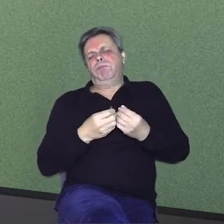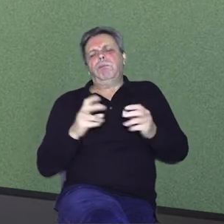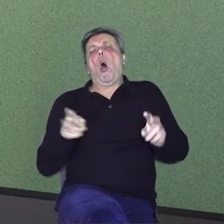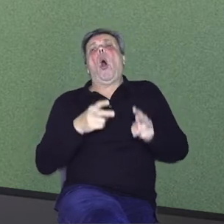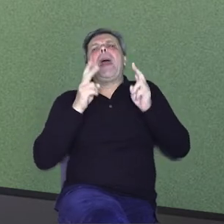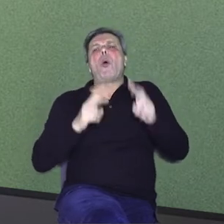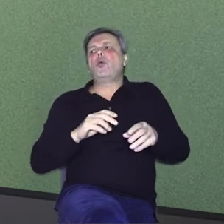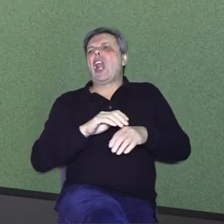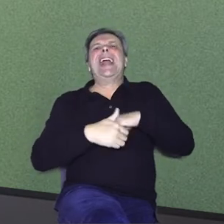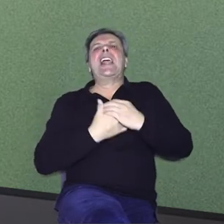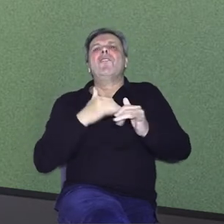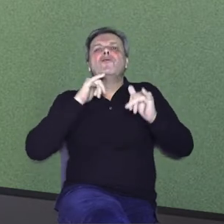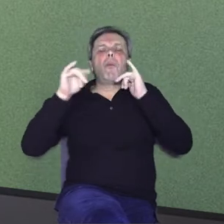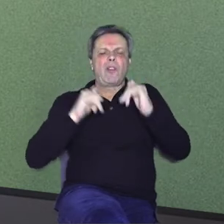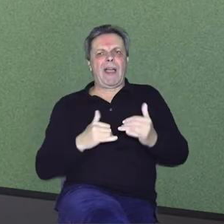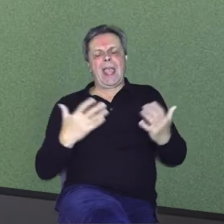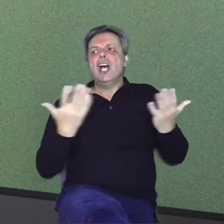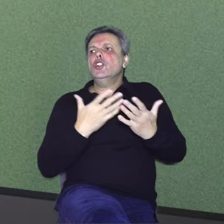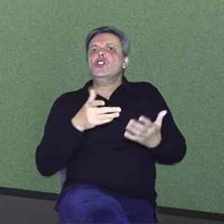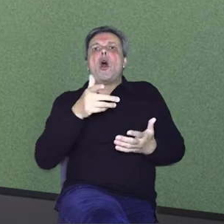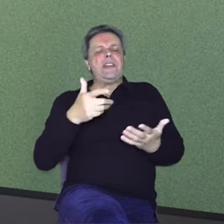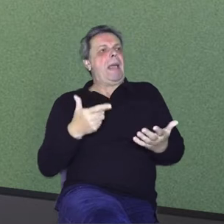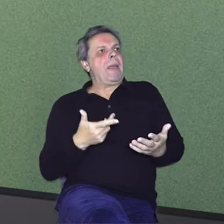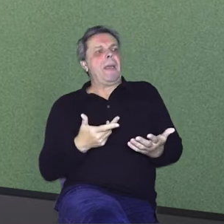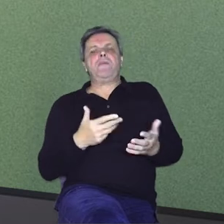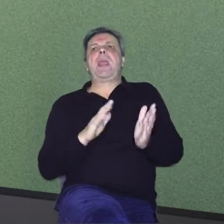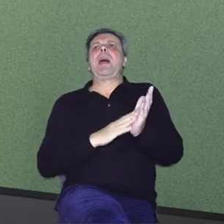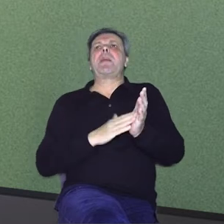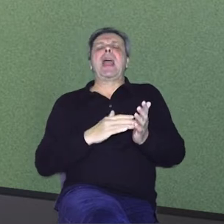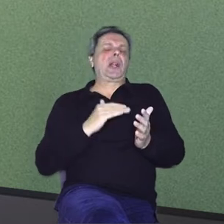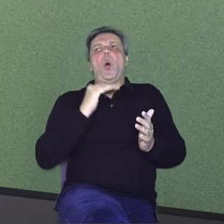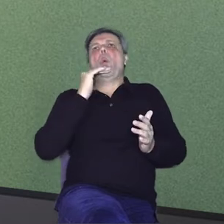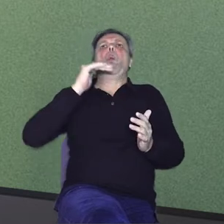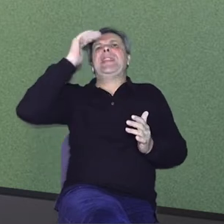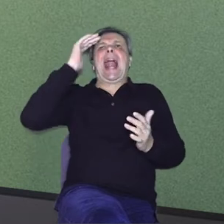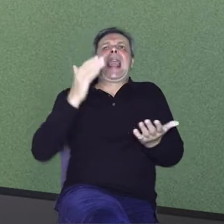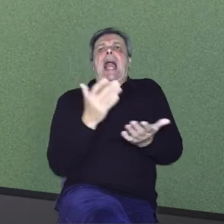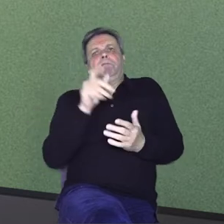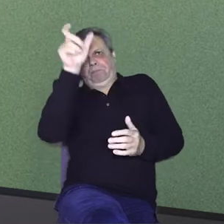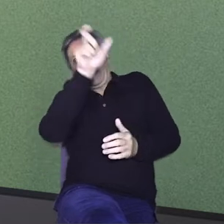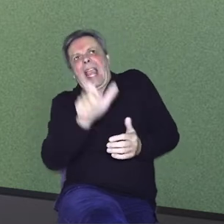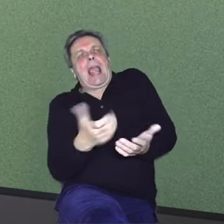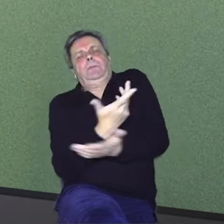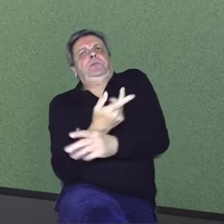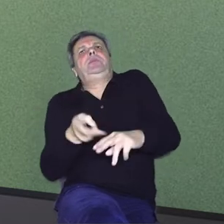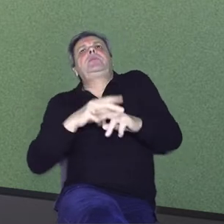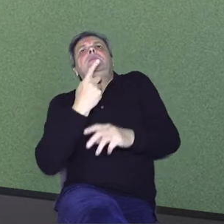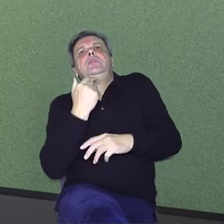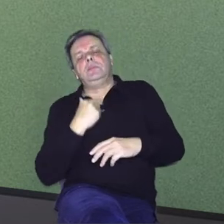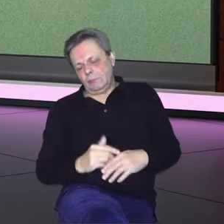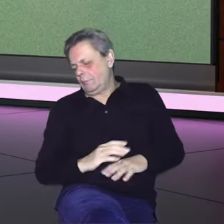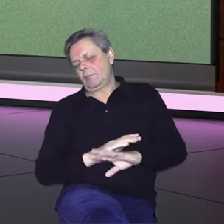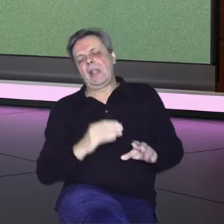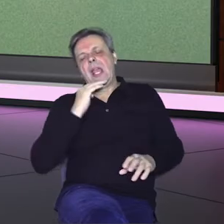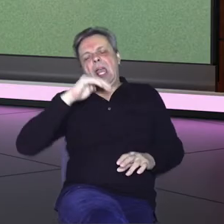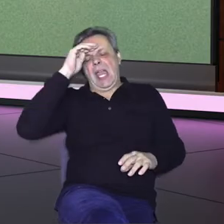onemogućila to zadovoljstvo putovanje. Što te je dojmalo recimo u Italijanskim gradovima? Koji ti se najviše svidio? Svidio mi se